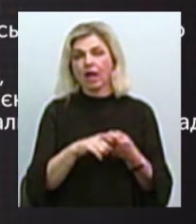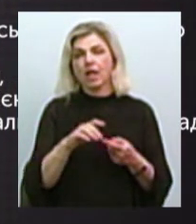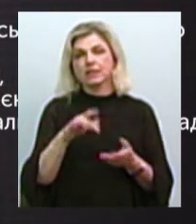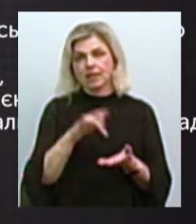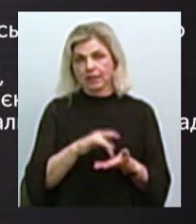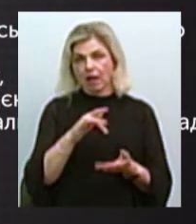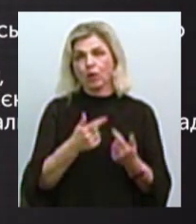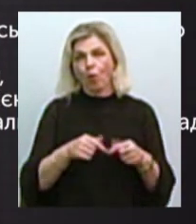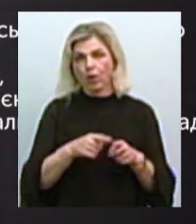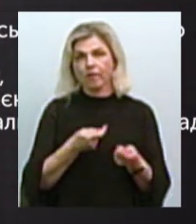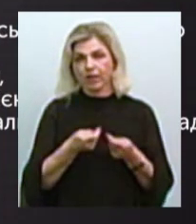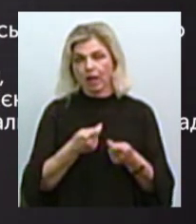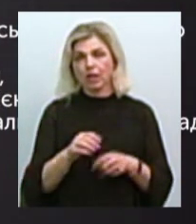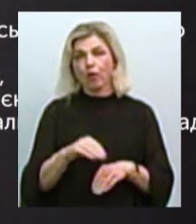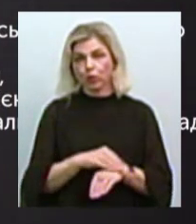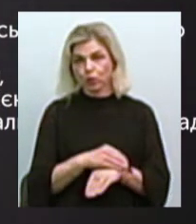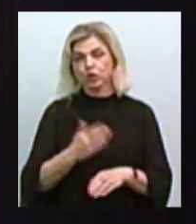Одружений – виховує доньку.